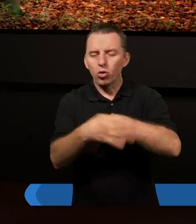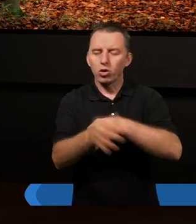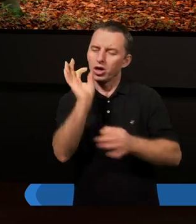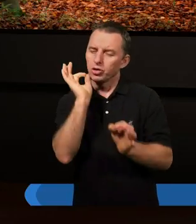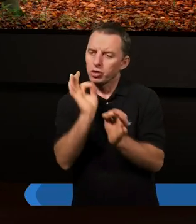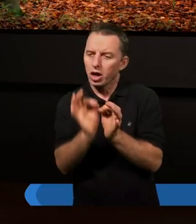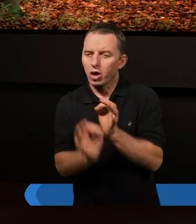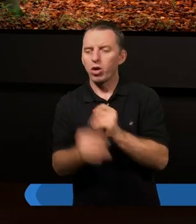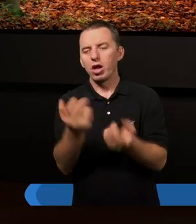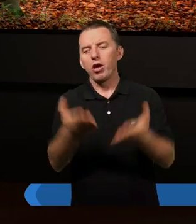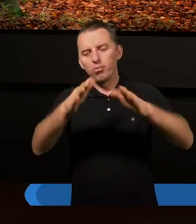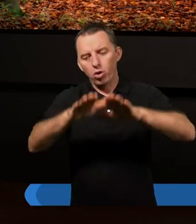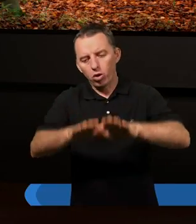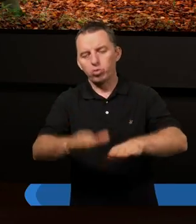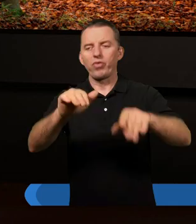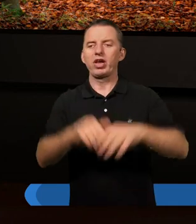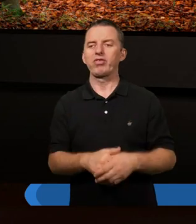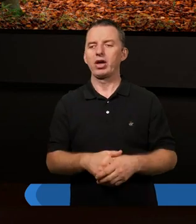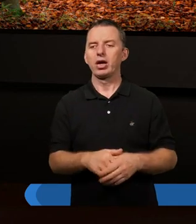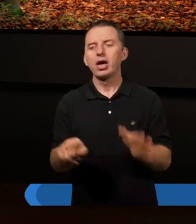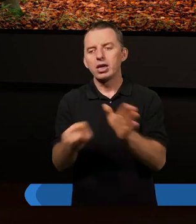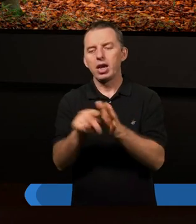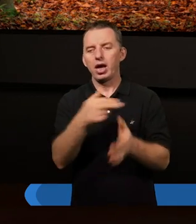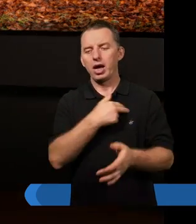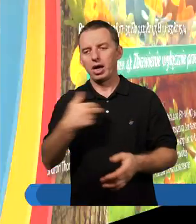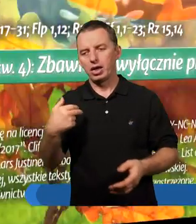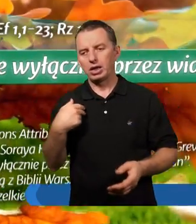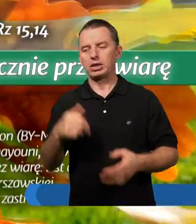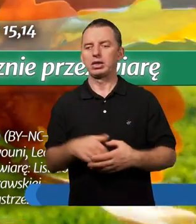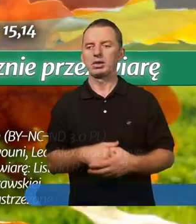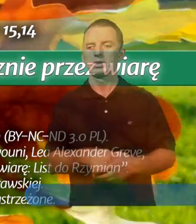szczególnym błogosławieństwem dla nas.